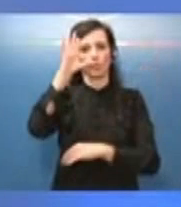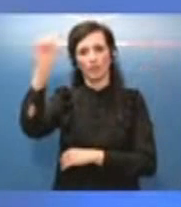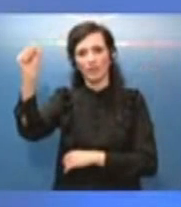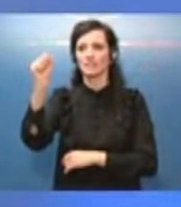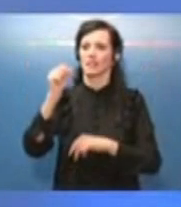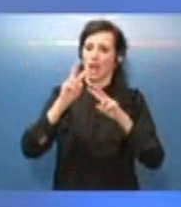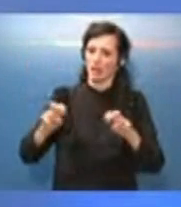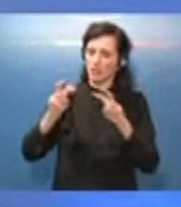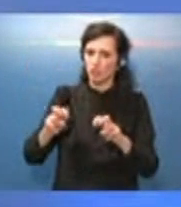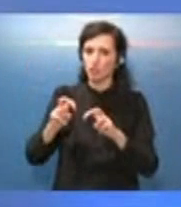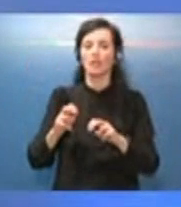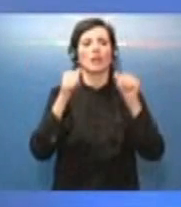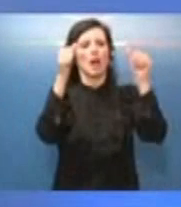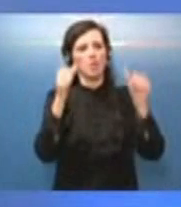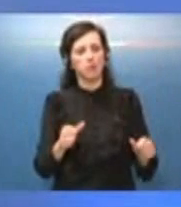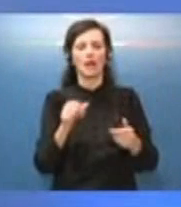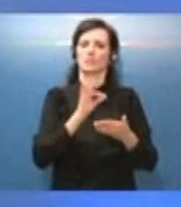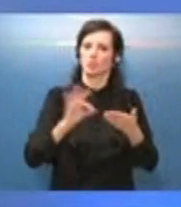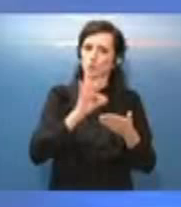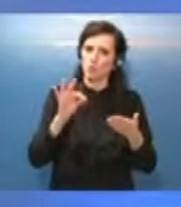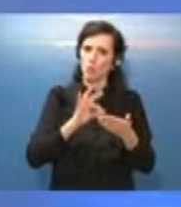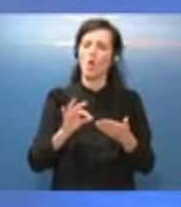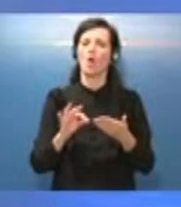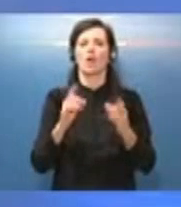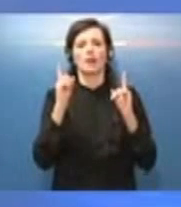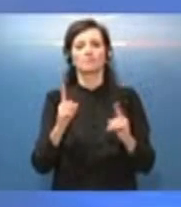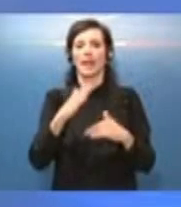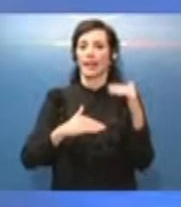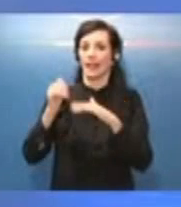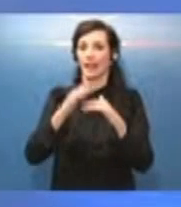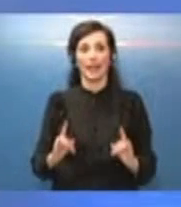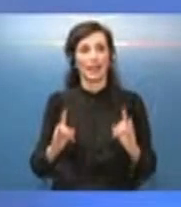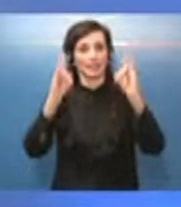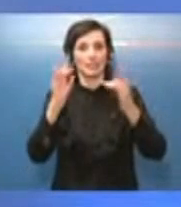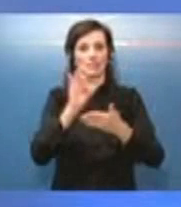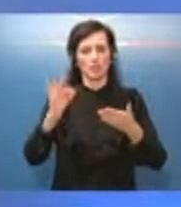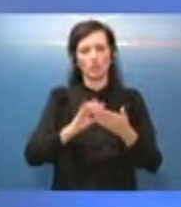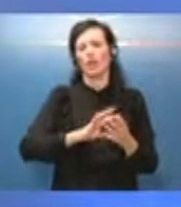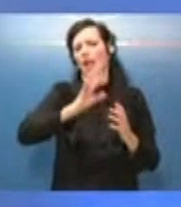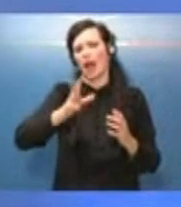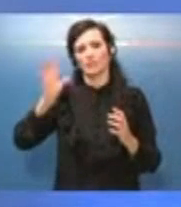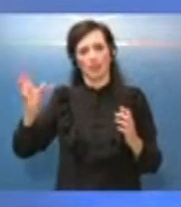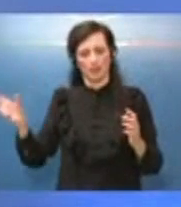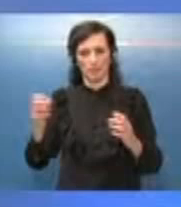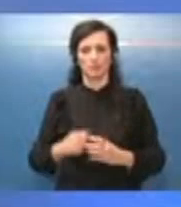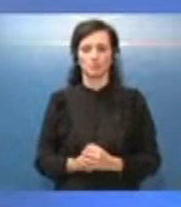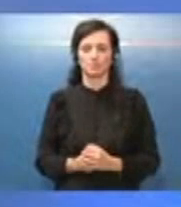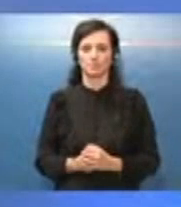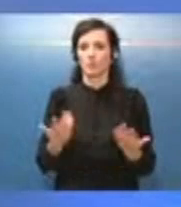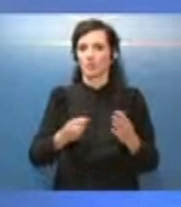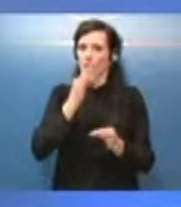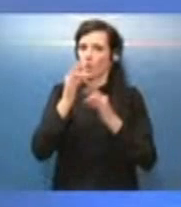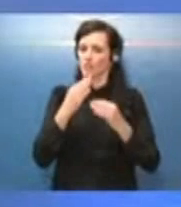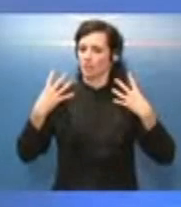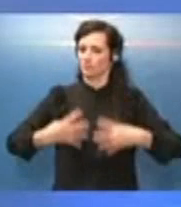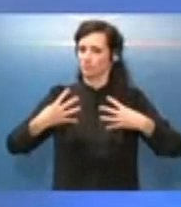bandi da parte del Ministero della Scuola per quel che riguarda l'edilizia scolastica e altre cose quindi la macchina sta